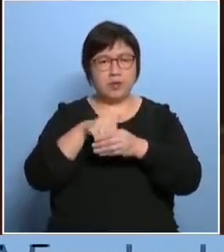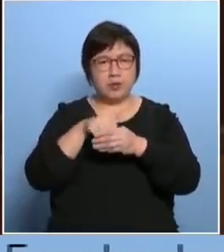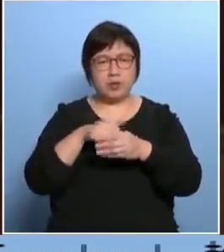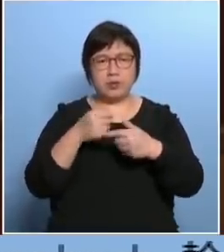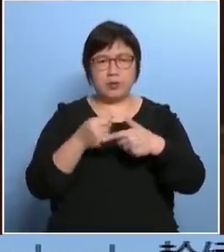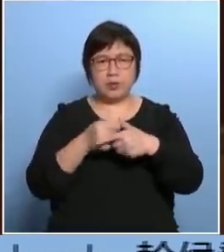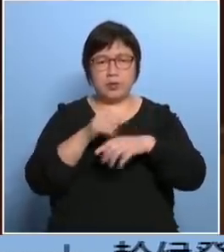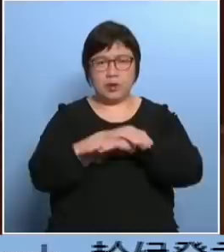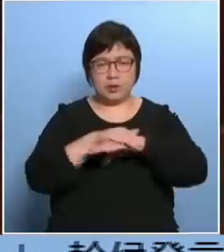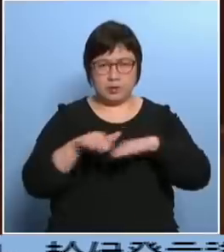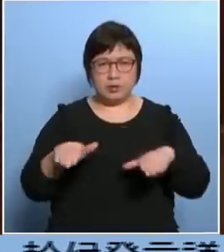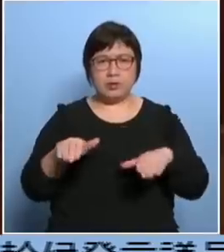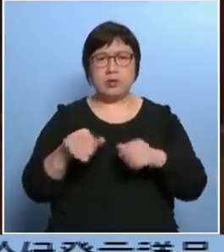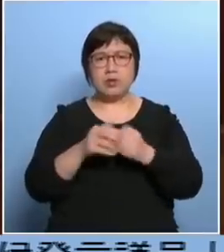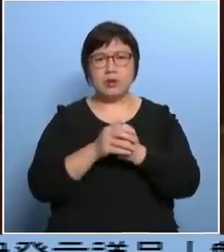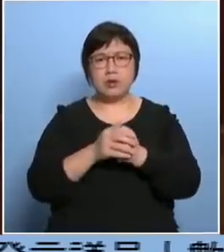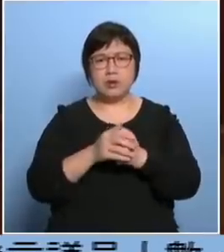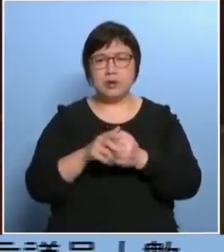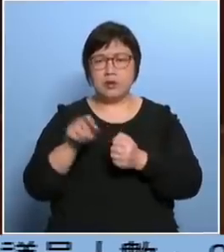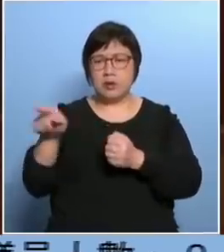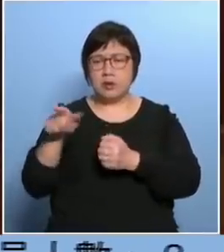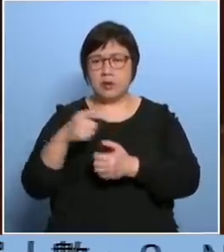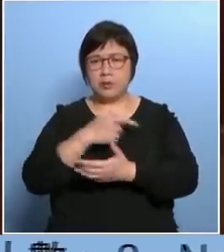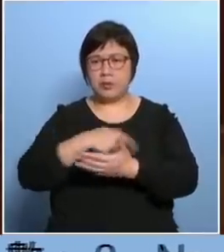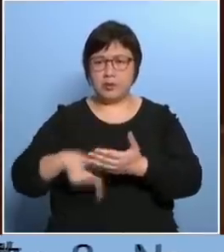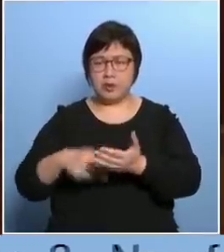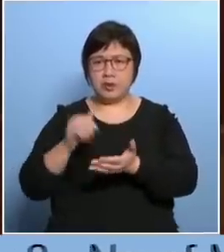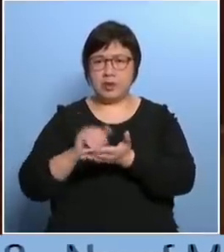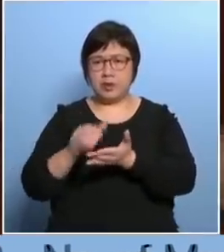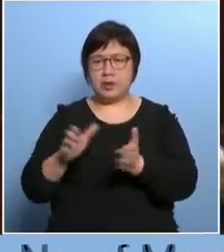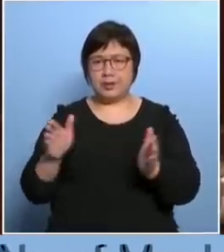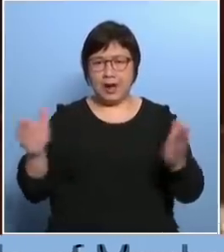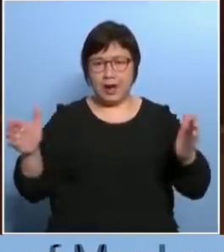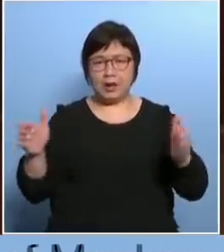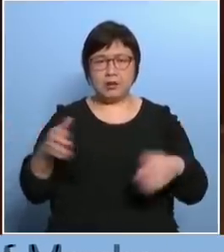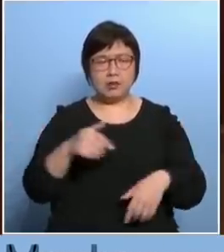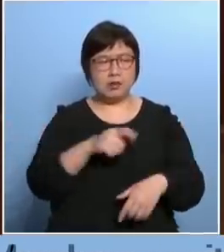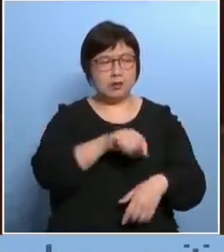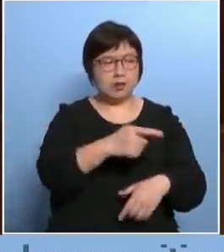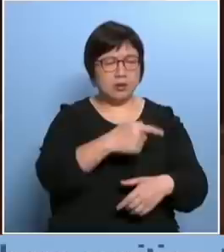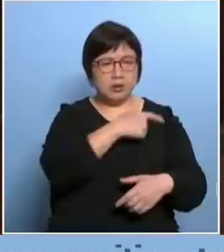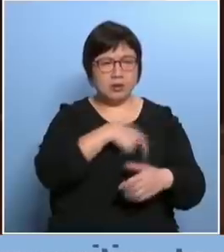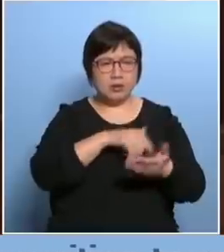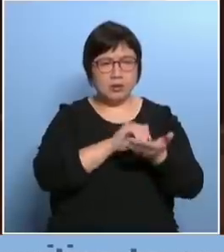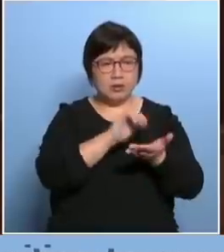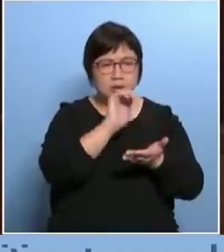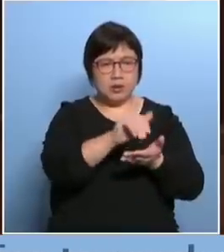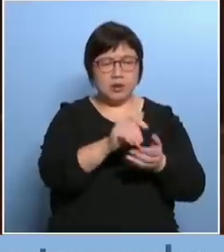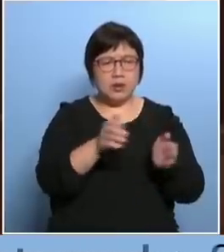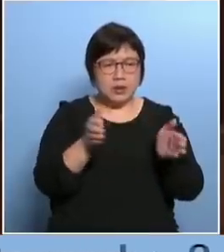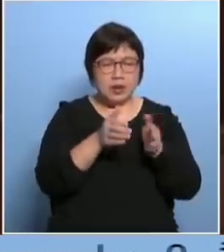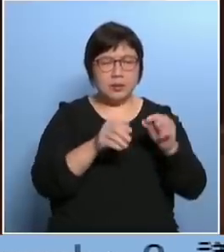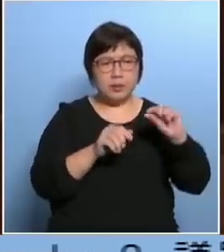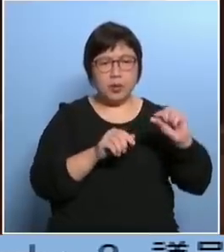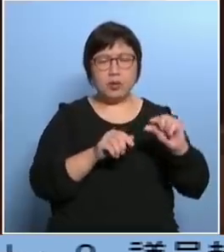正的举行不会一个候选人他计份大一点厚一点另外一个候选人计份小